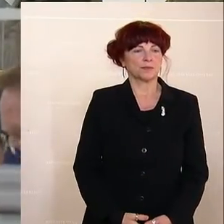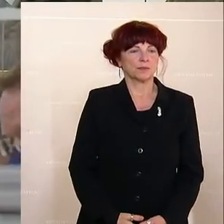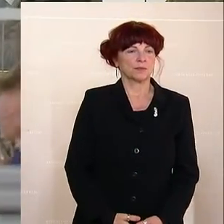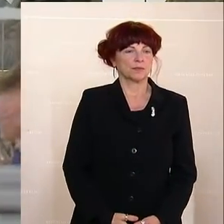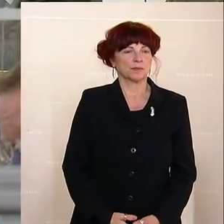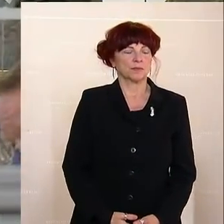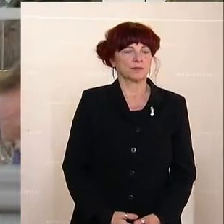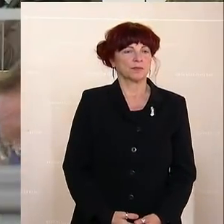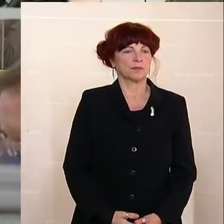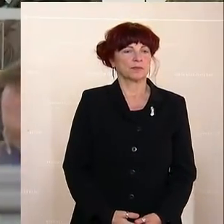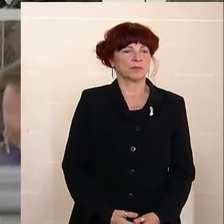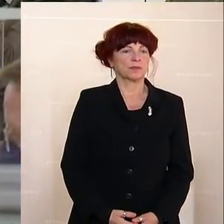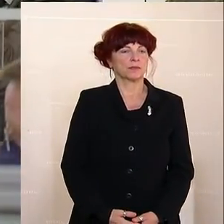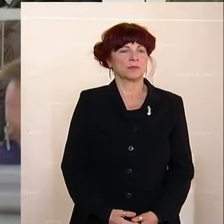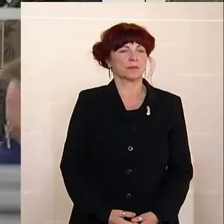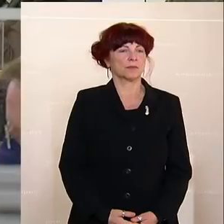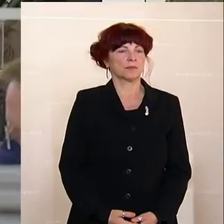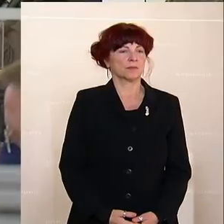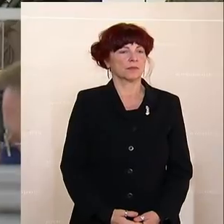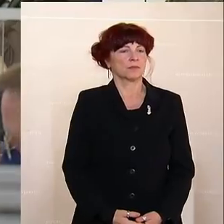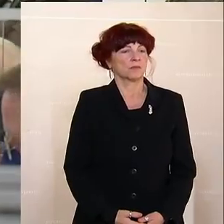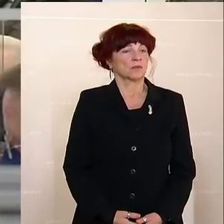Immunitätscausa, Christian Schnittlitz.